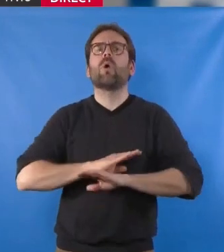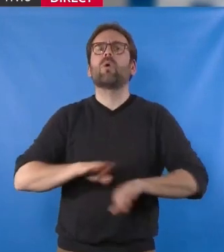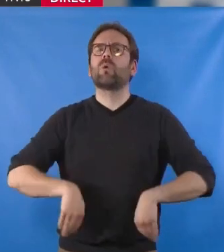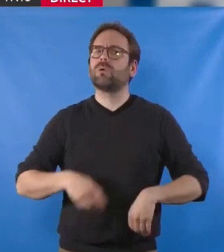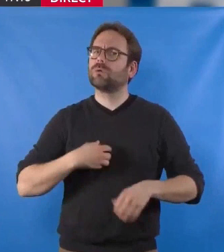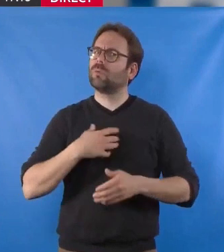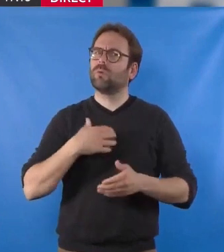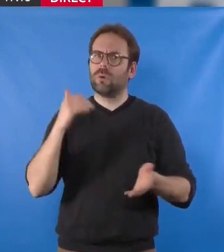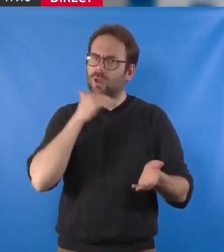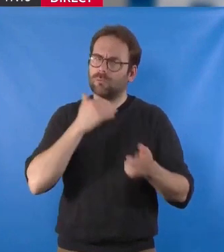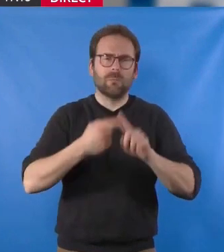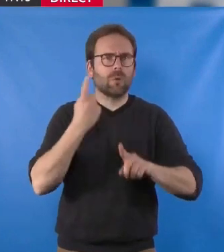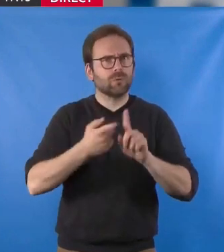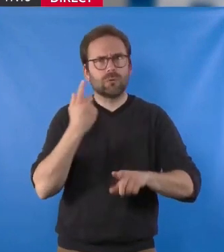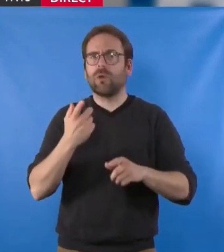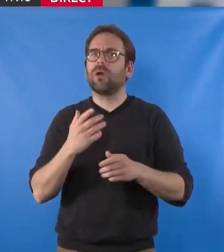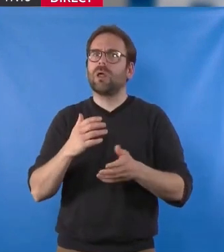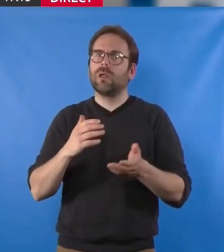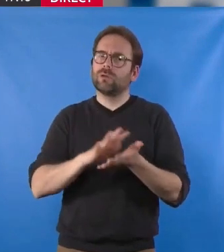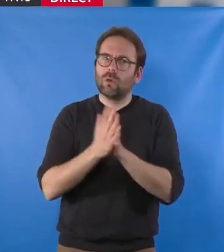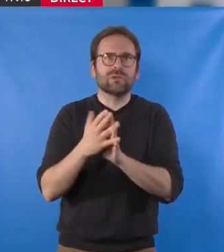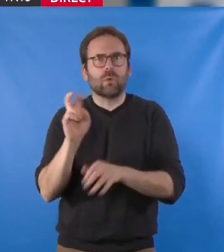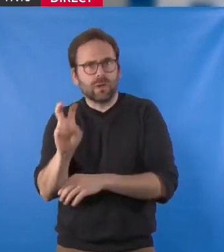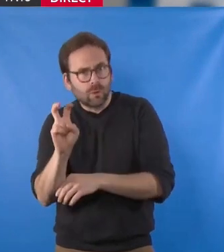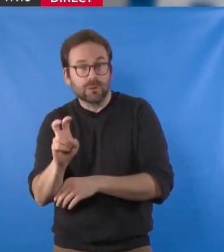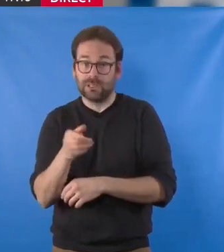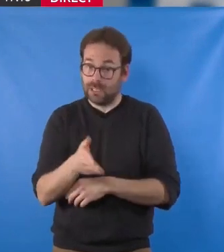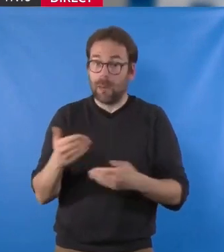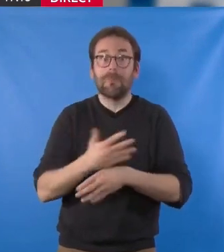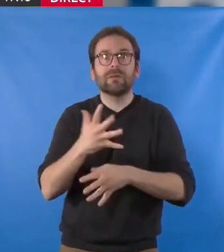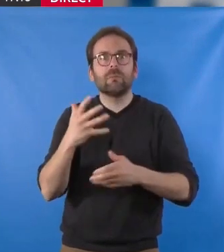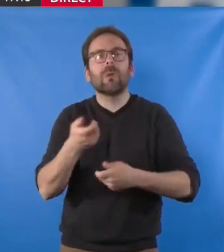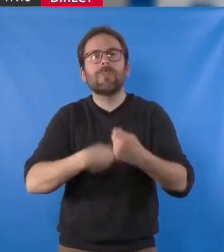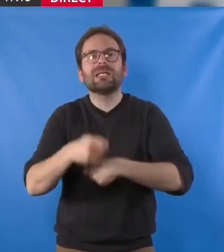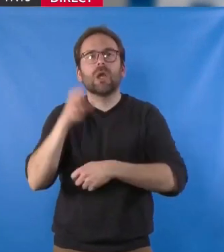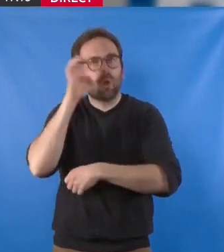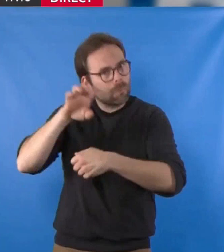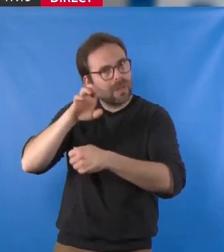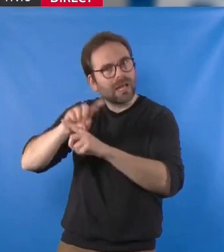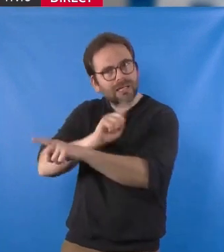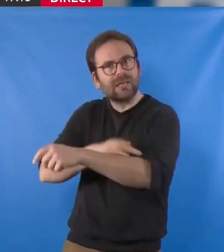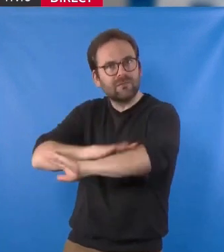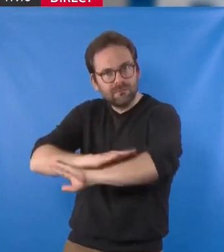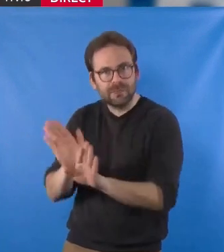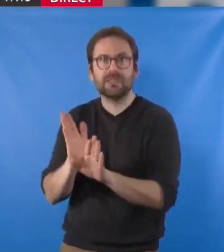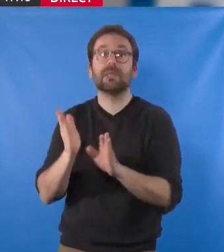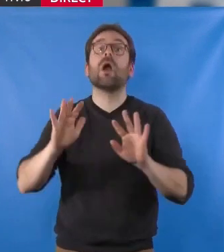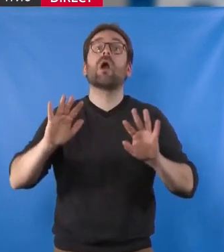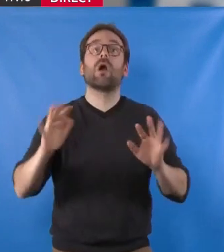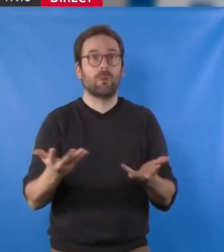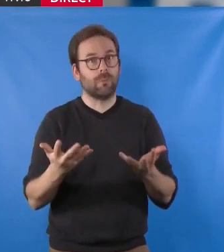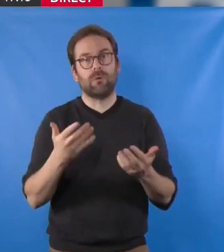convaincus de l'urgence de la transition écologique et qu'elle passera par la sortie du marché européen de l'énergie. Pour y parvenir,